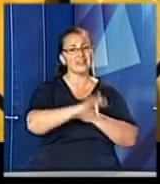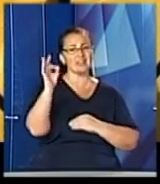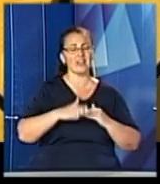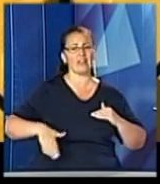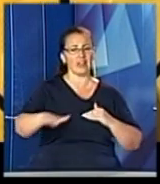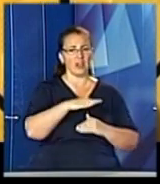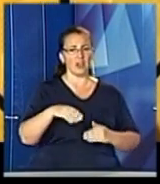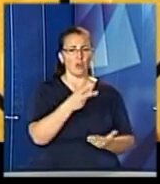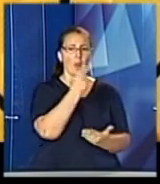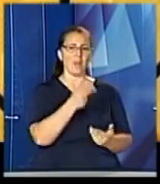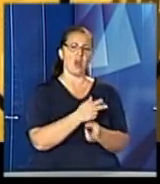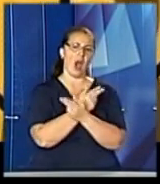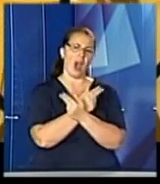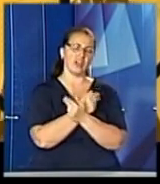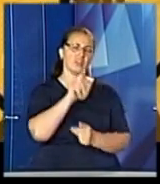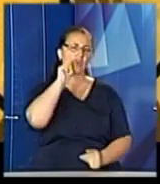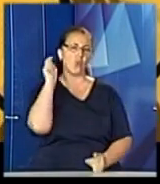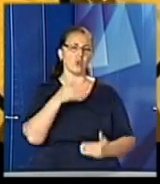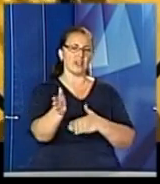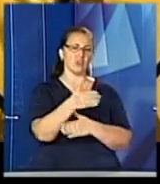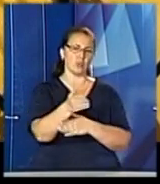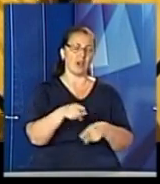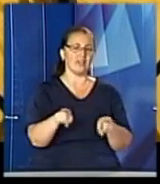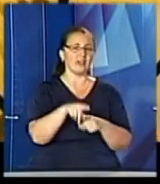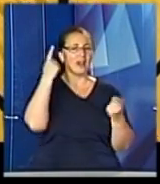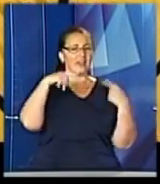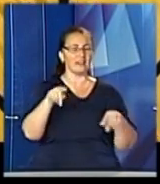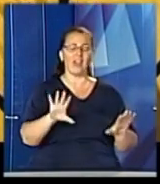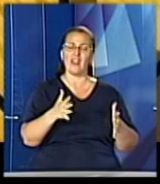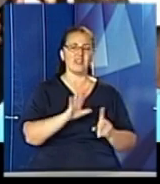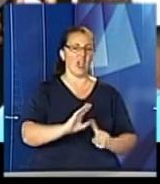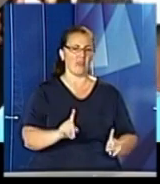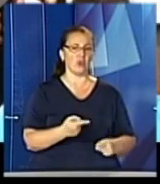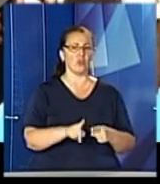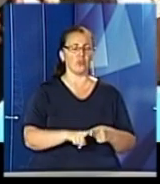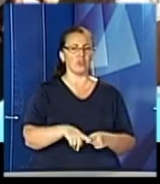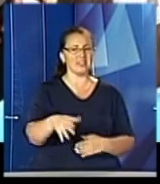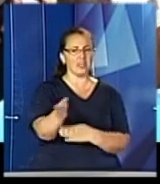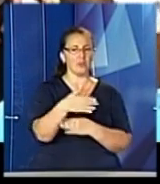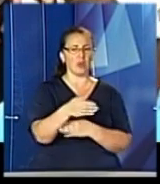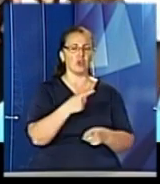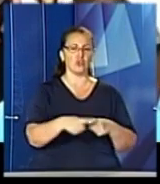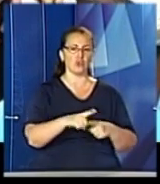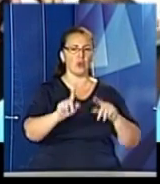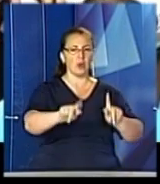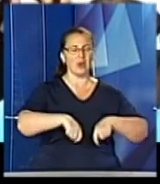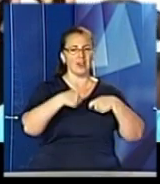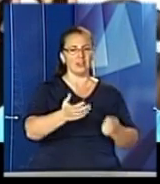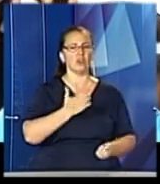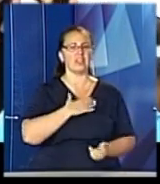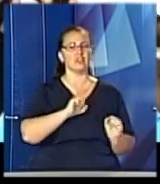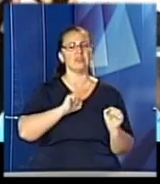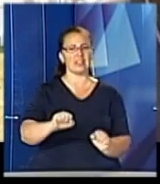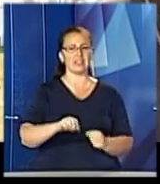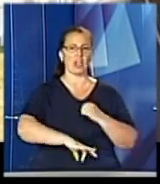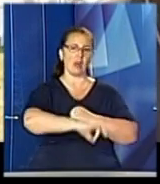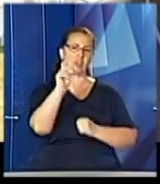малювали ангелів на українському прапорі. І така ідея не випадкова, адже ці прапори вже зовсім скоро передадуть нашим захисникам на сході